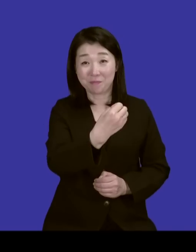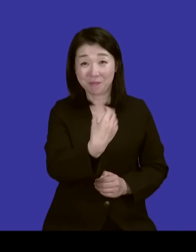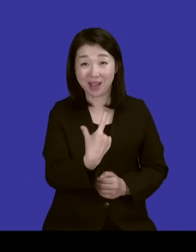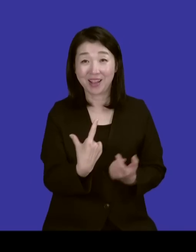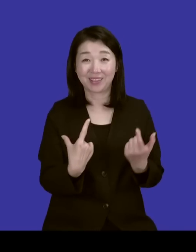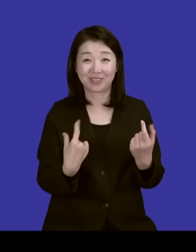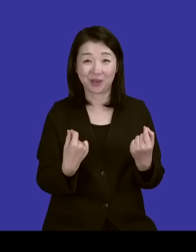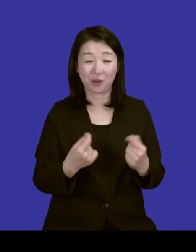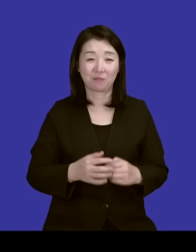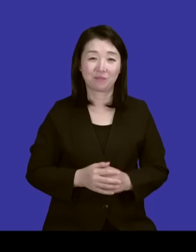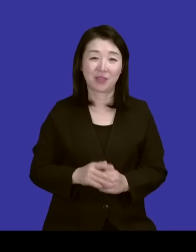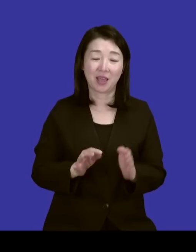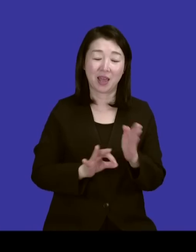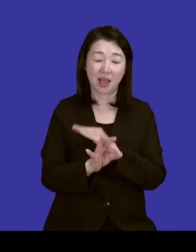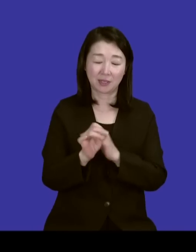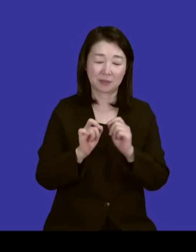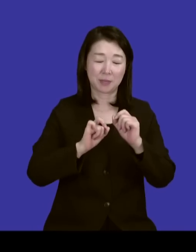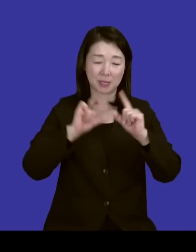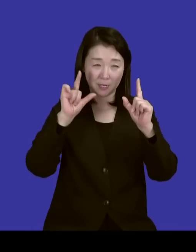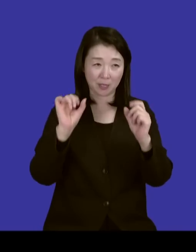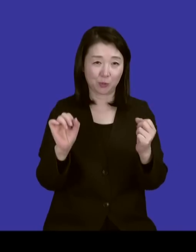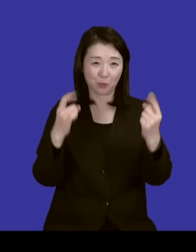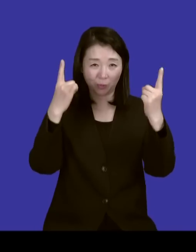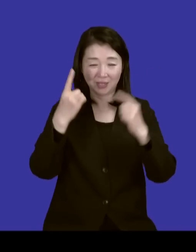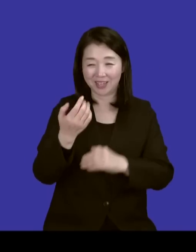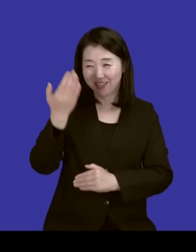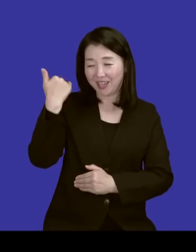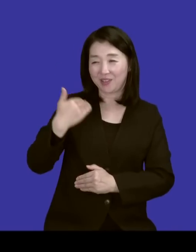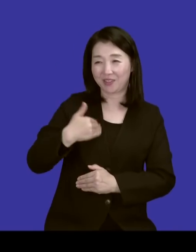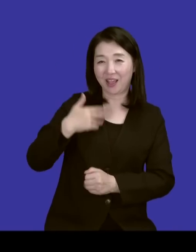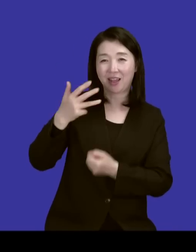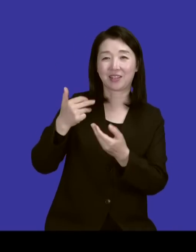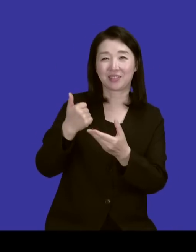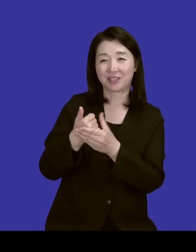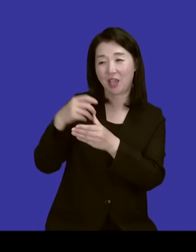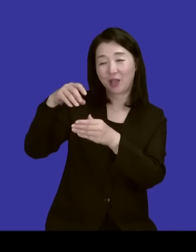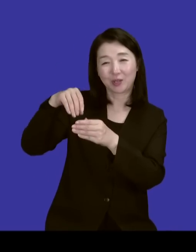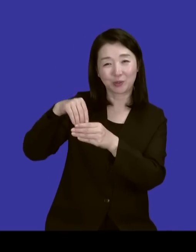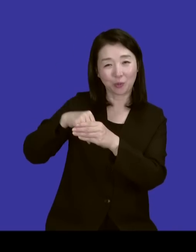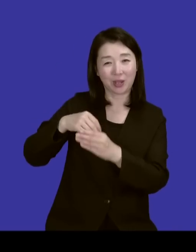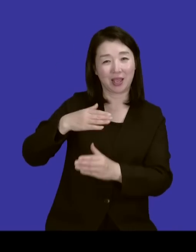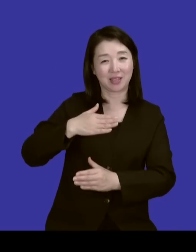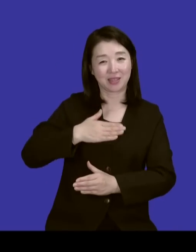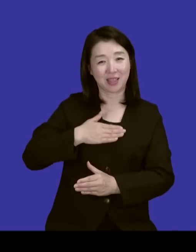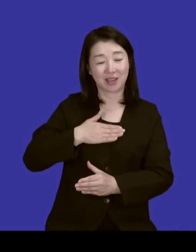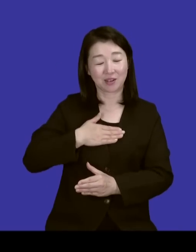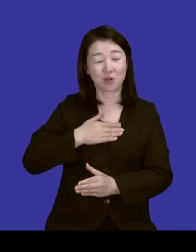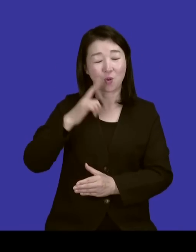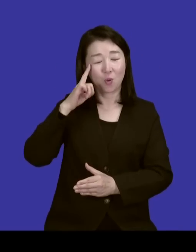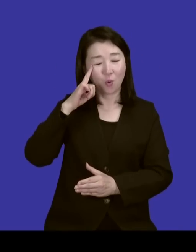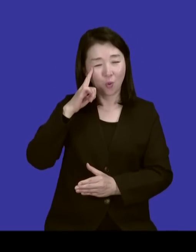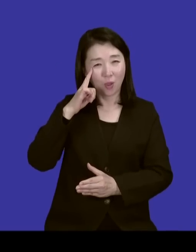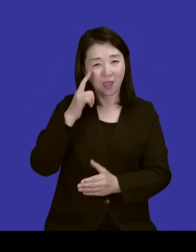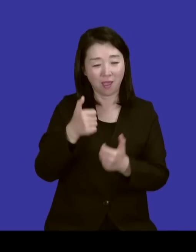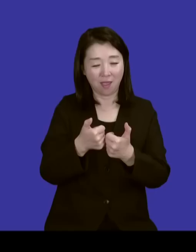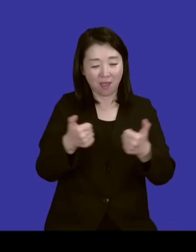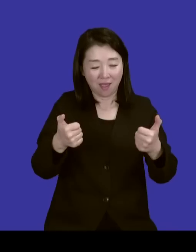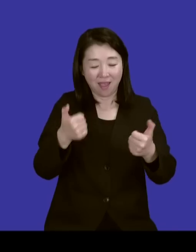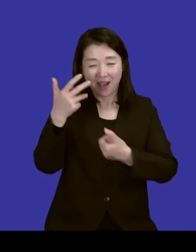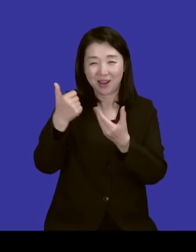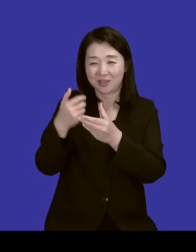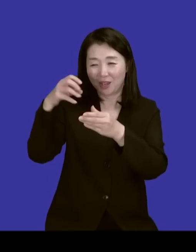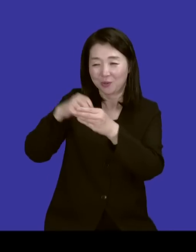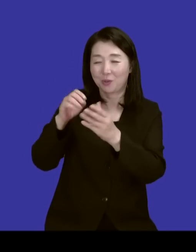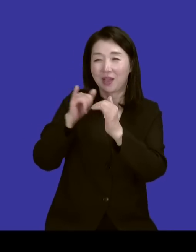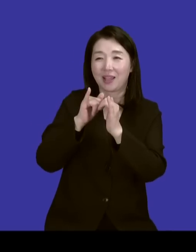주셨듯이 아침에 일어나자마자 예전에 나와 하나님께 속한 나를 이렇게 뭔가 비유를 하나님께 속한